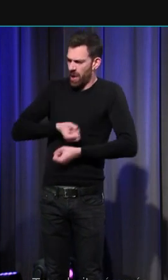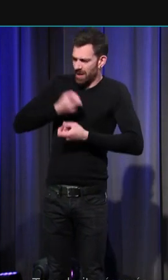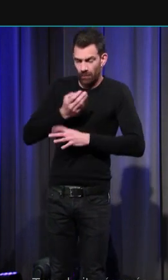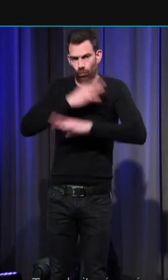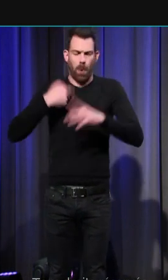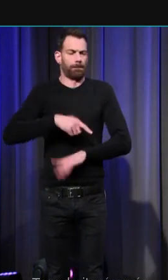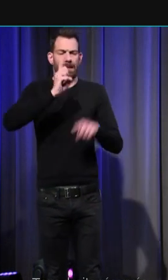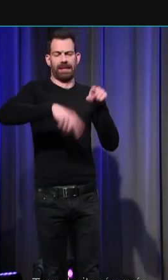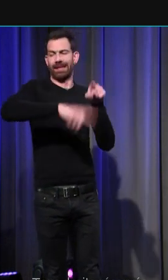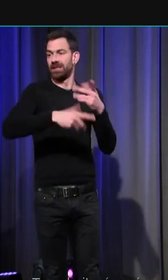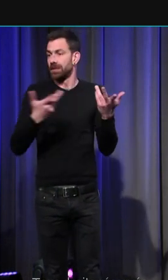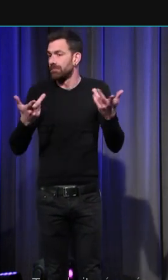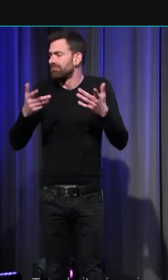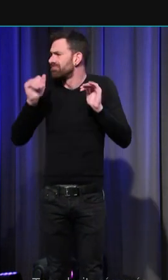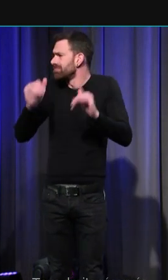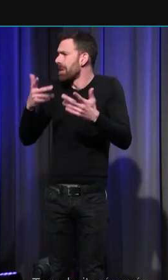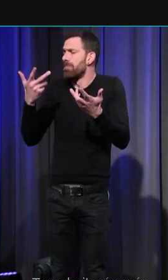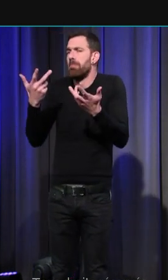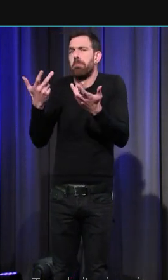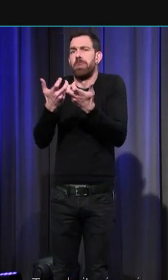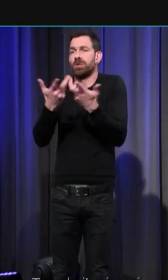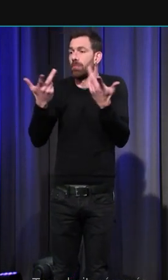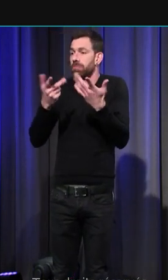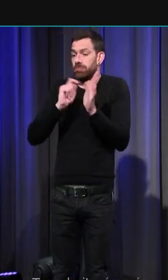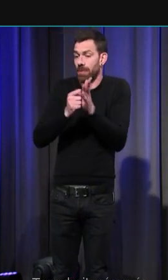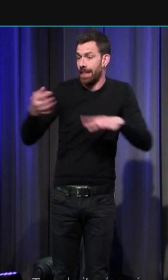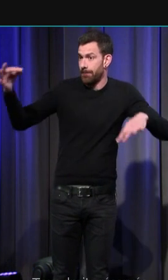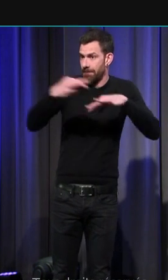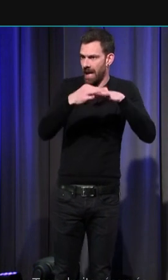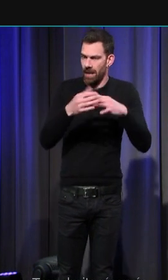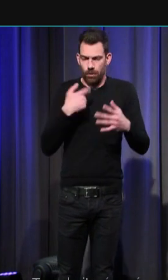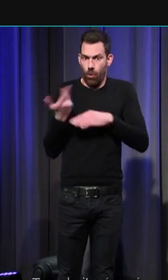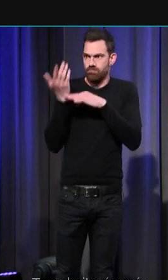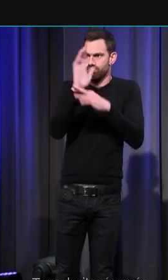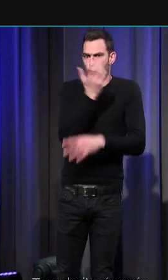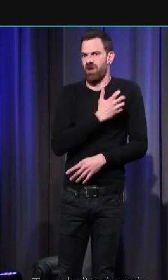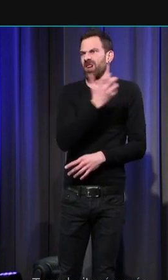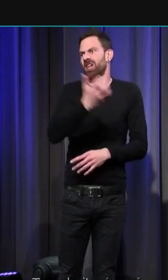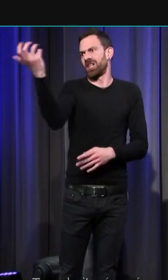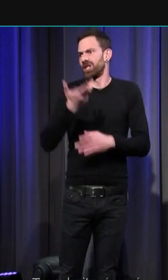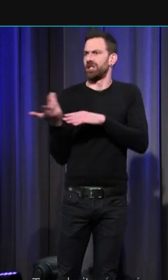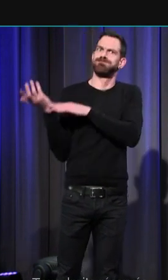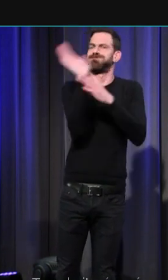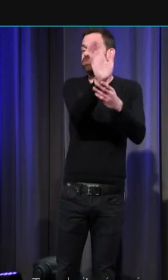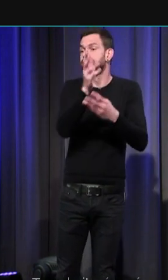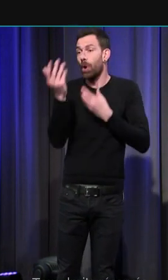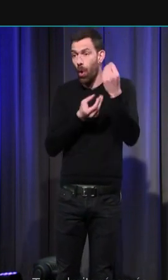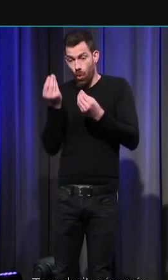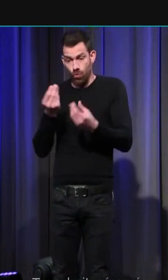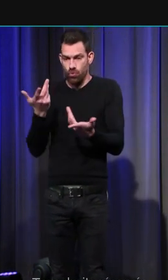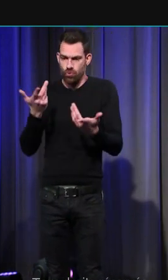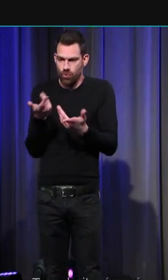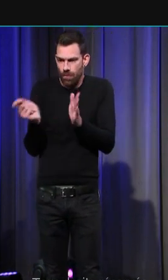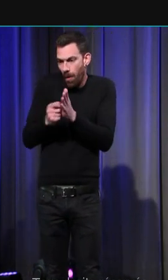soit les démonstrations de richesse par exemple à l'occasion des mariages ou encore les manifestations collectives du deuil sur la voie